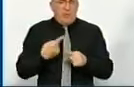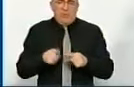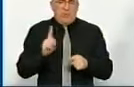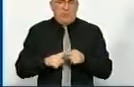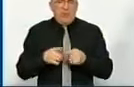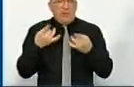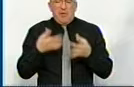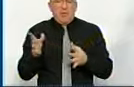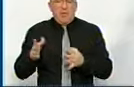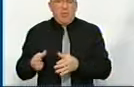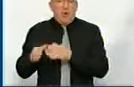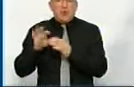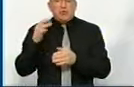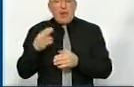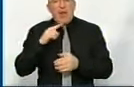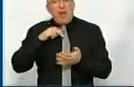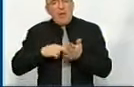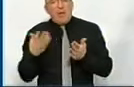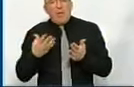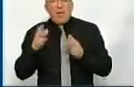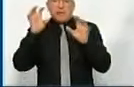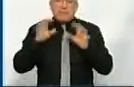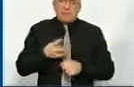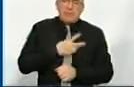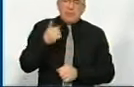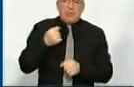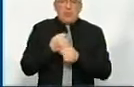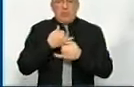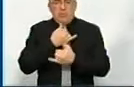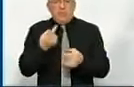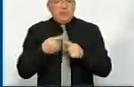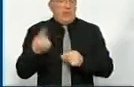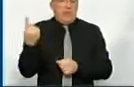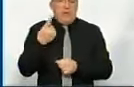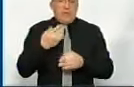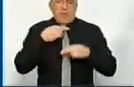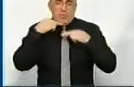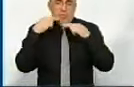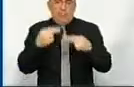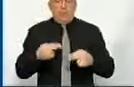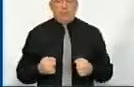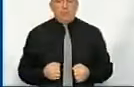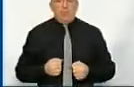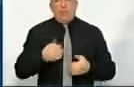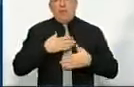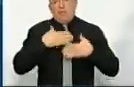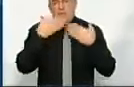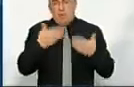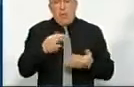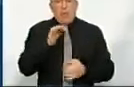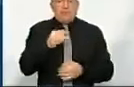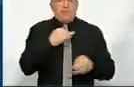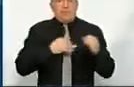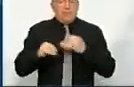про це. Не просто, що він привіз соцеконом, а запитати, які законодавчі ініціативи ти зробив. Оце перше, на що треба звернути увагу. Дякую, пану Александре, за